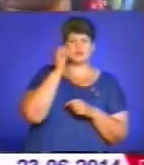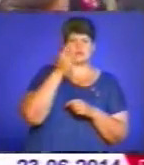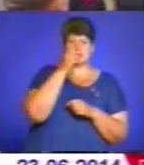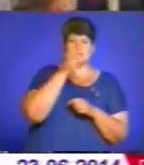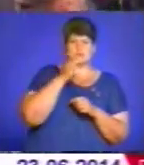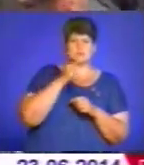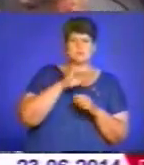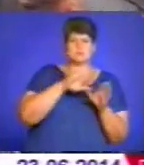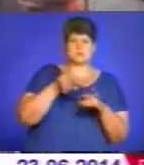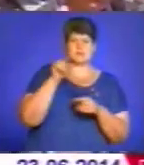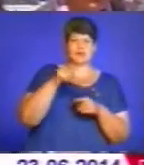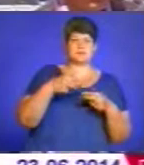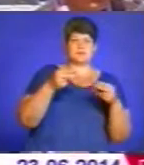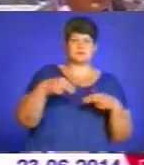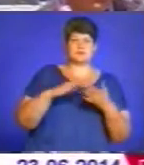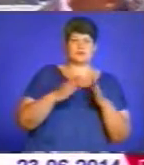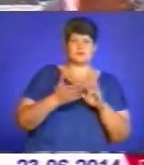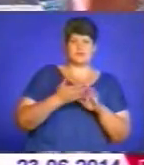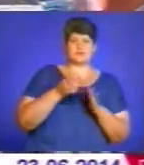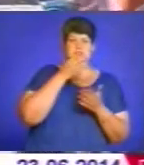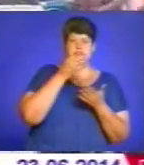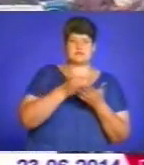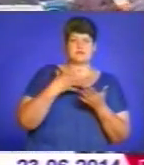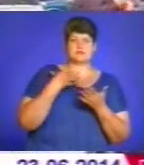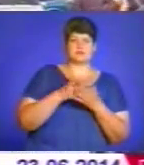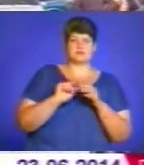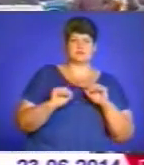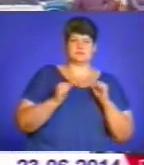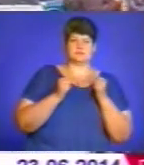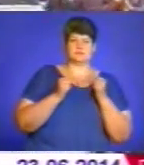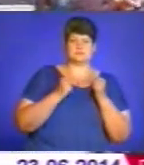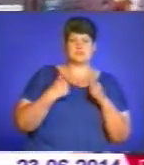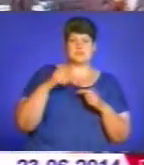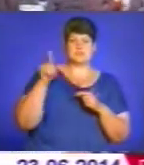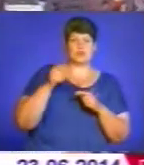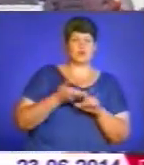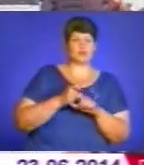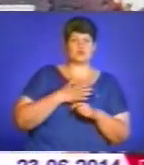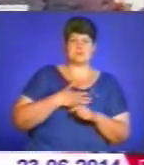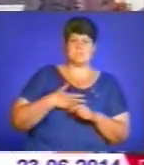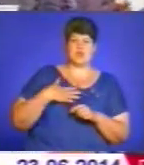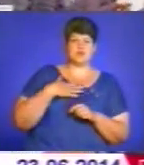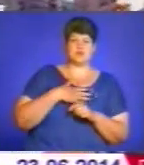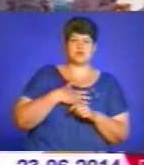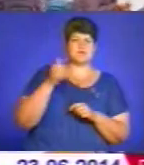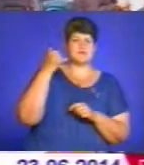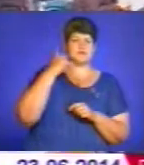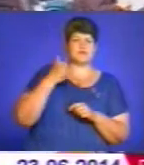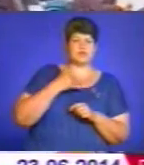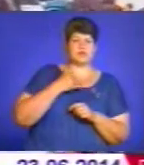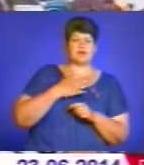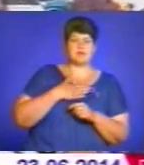після того, як підписав контракт, Віктор сказав про це своїм товаришам. Ми за нього дуже переживали. Він дзвонив нам,